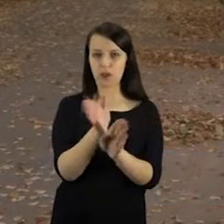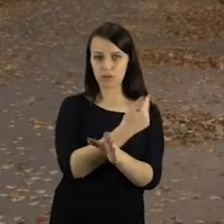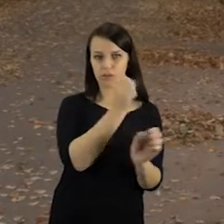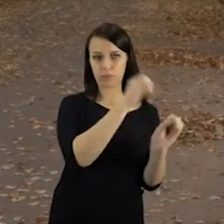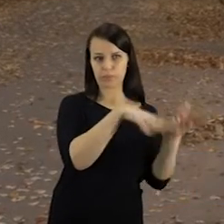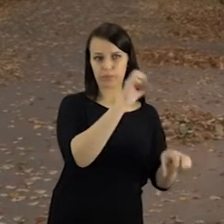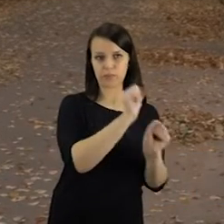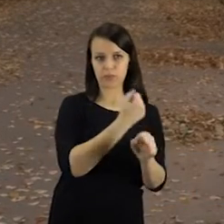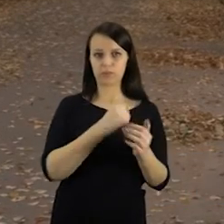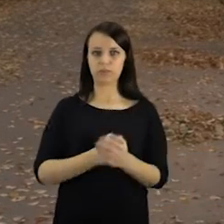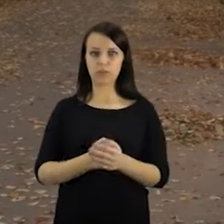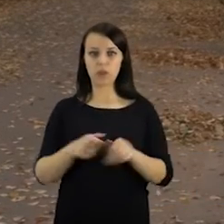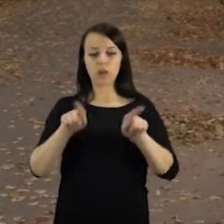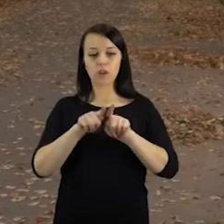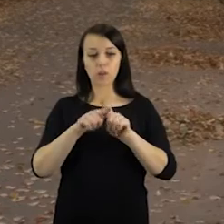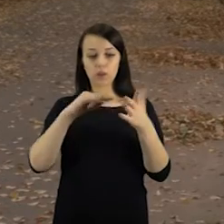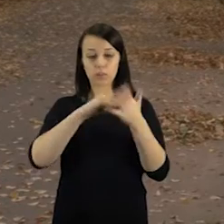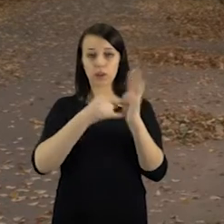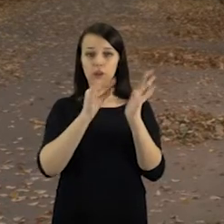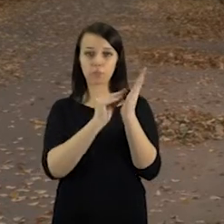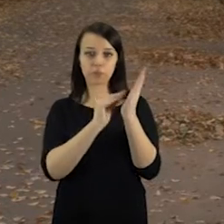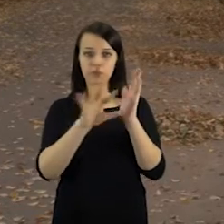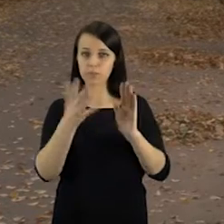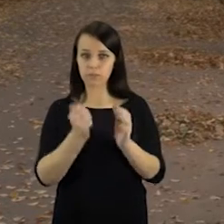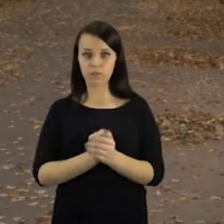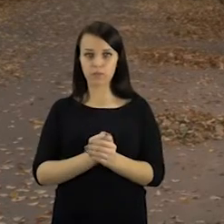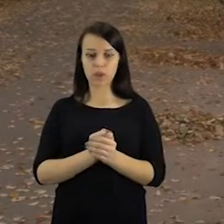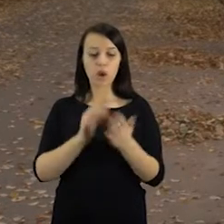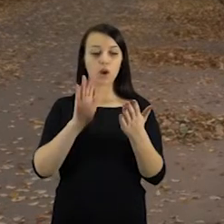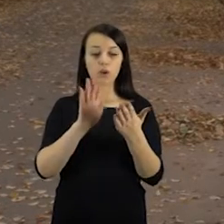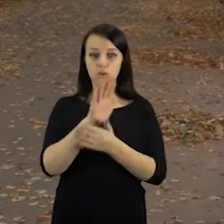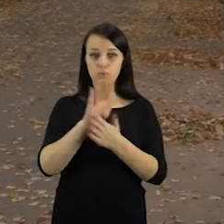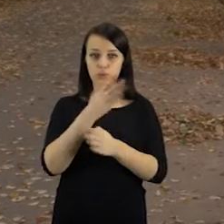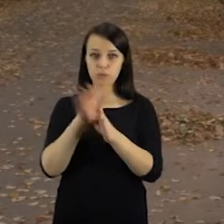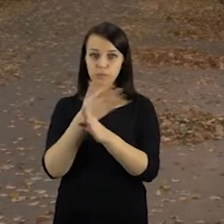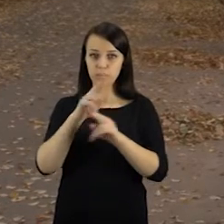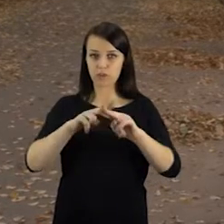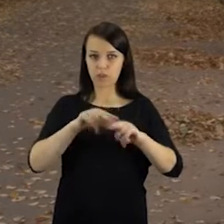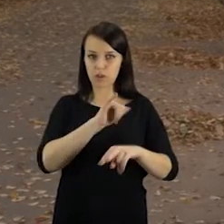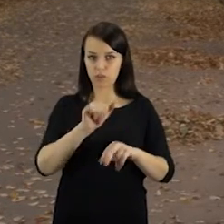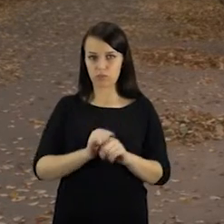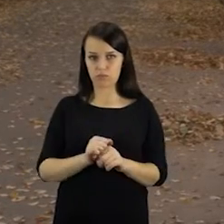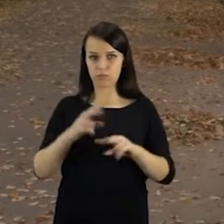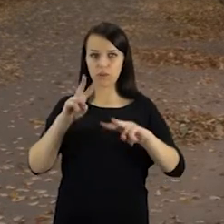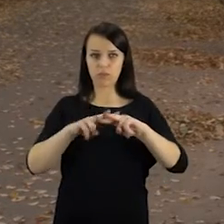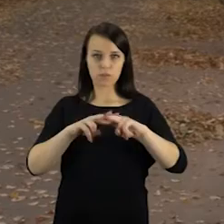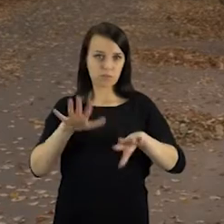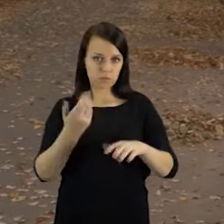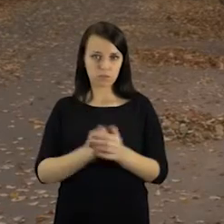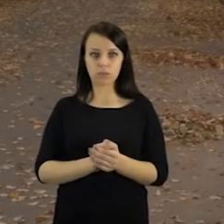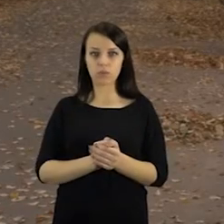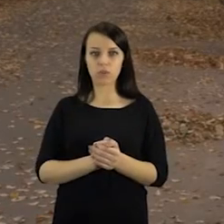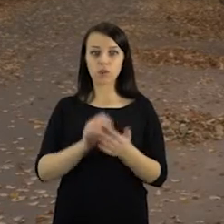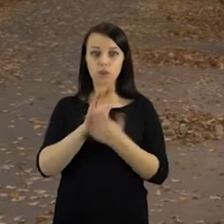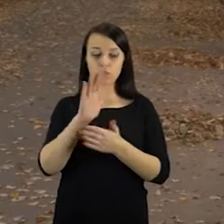pat pagal tą patį planą yra nurodyta, kad atliekos turi būti rušiuojamas jų susidarymo vietoje. Tai reiškia, kad kapinėse,